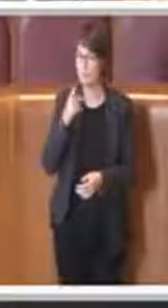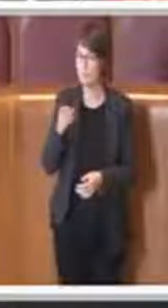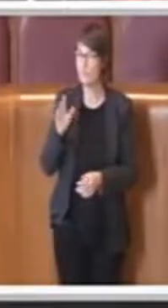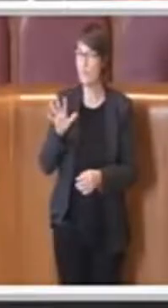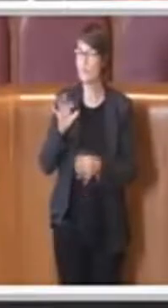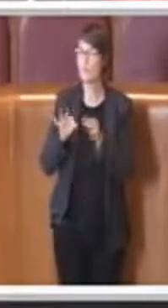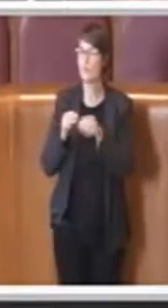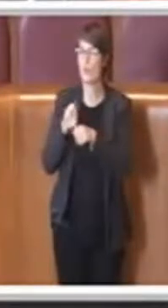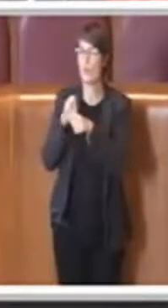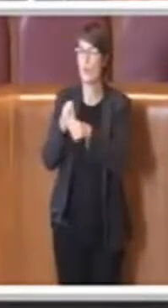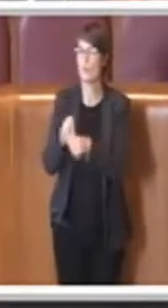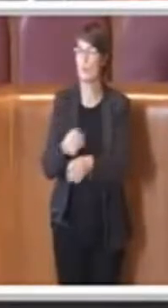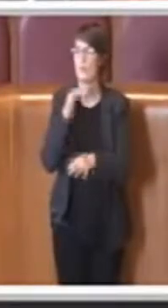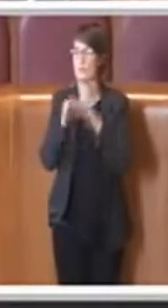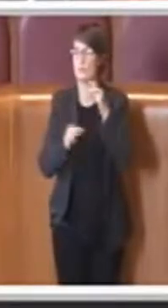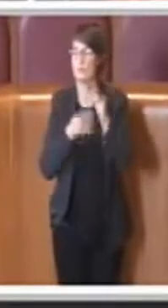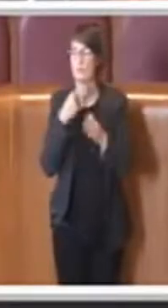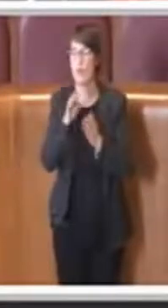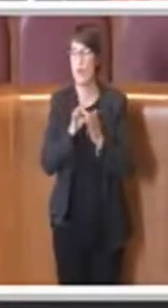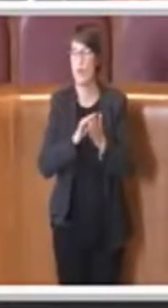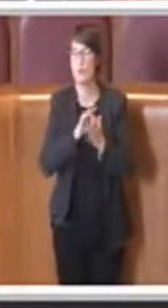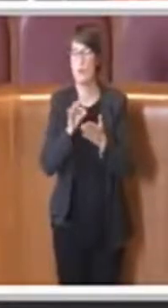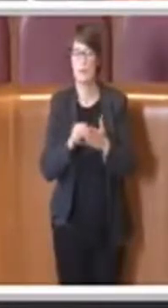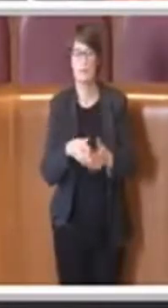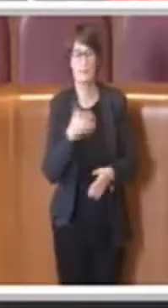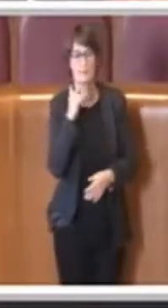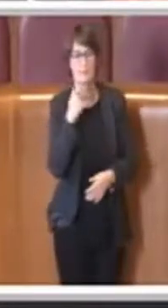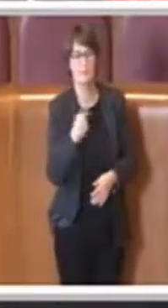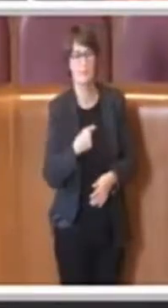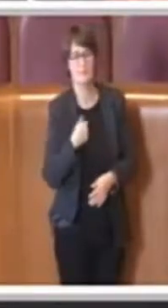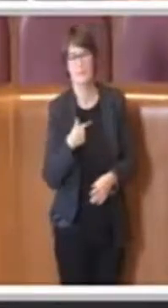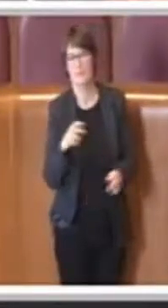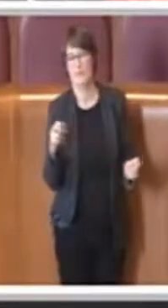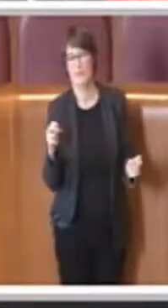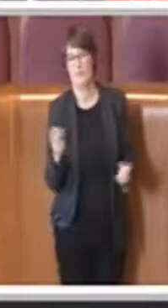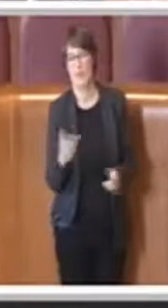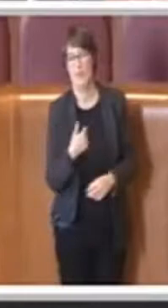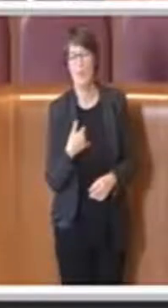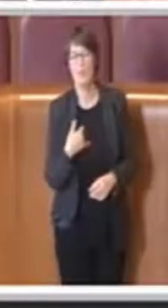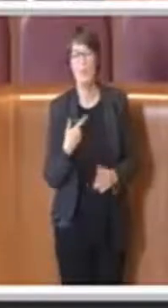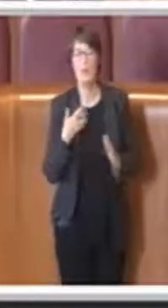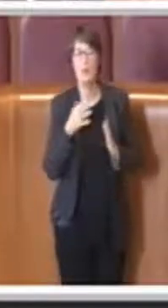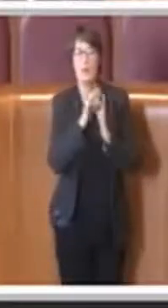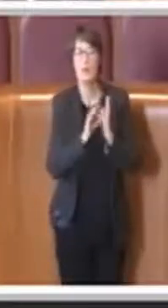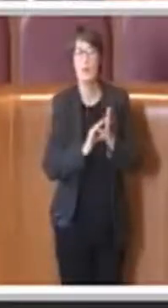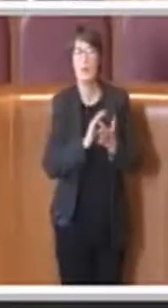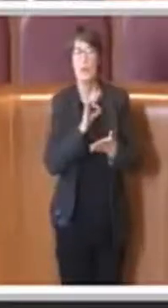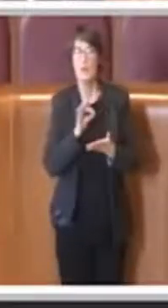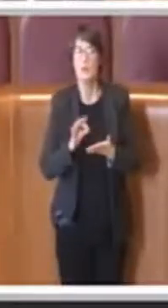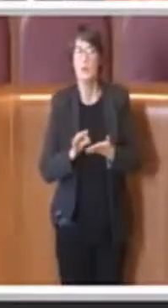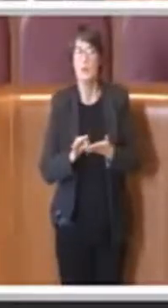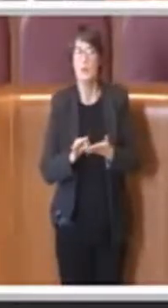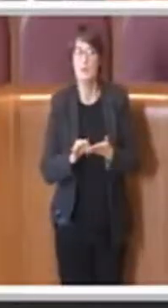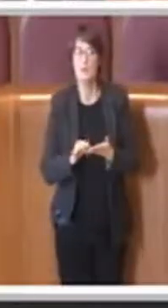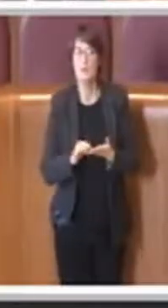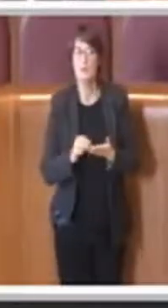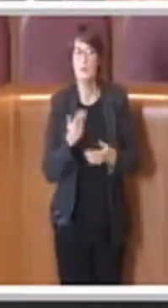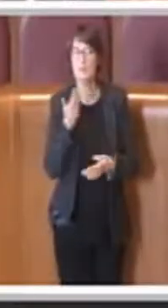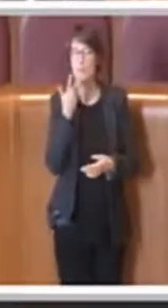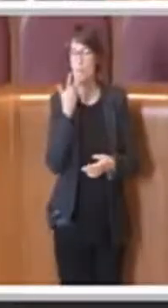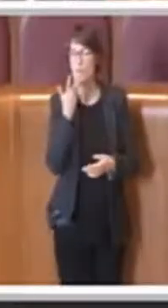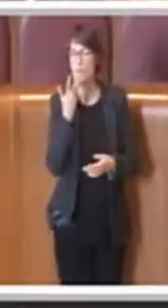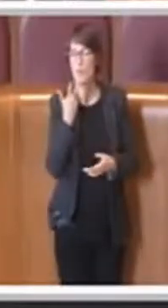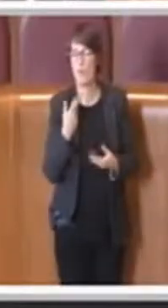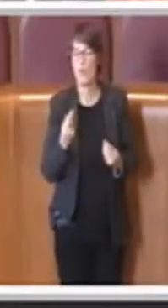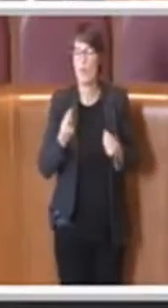Sì, Presidente, velocemente l'ordine del giorno mira a già dare degli